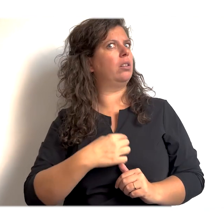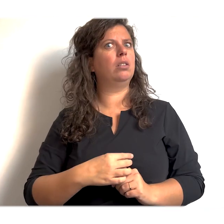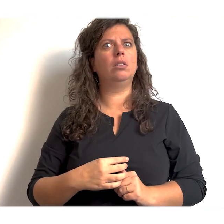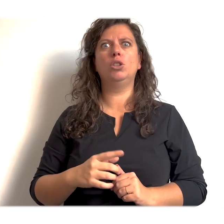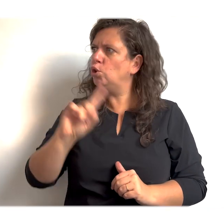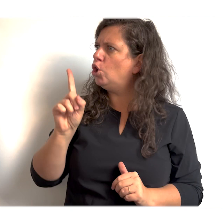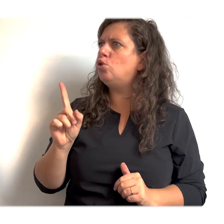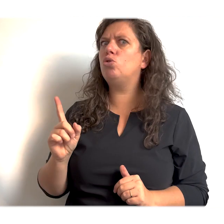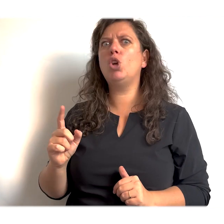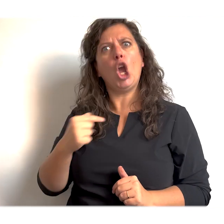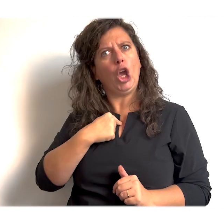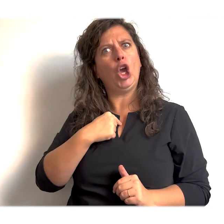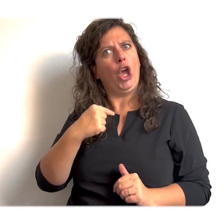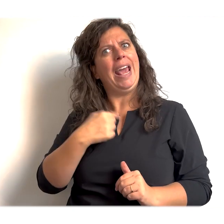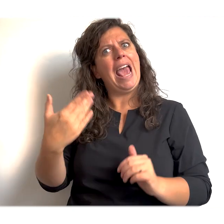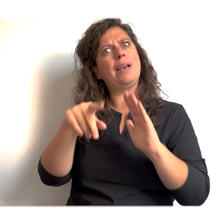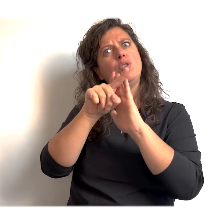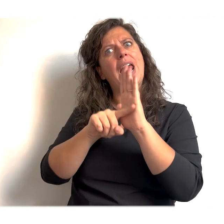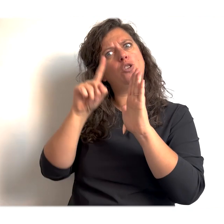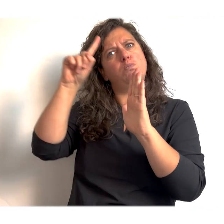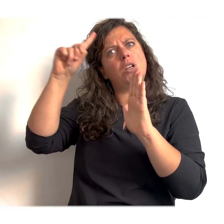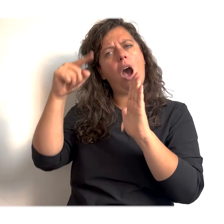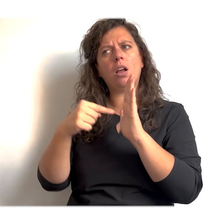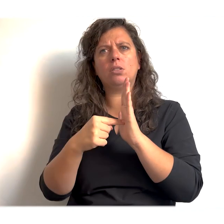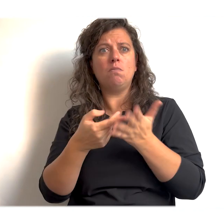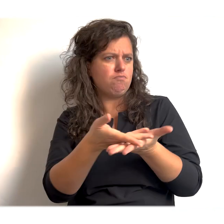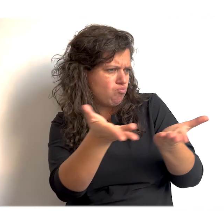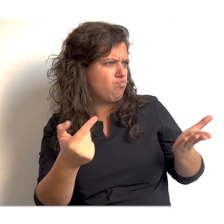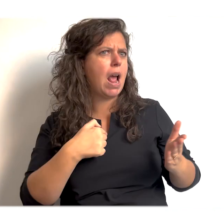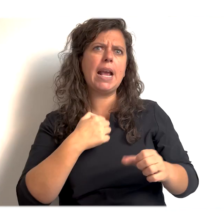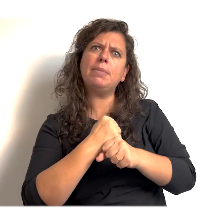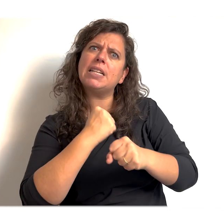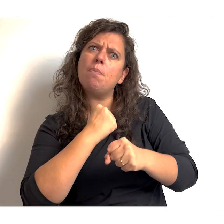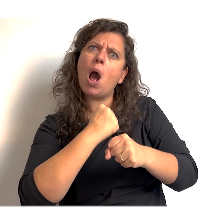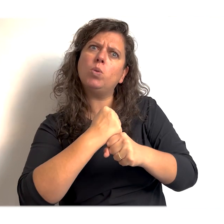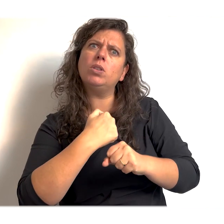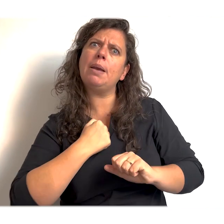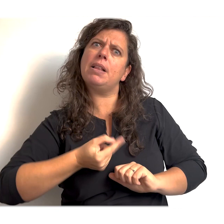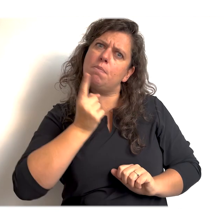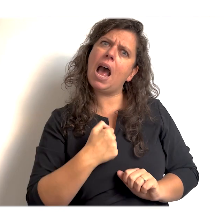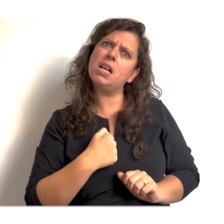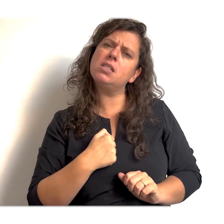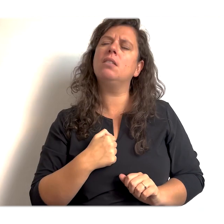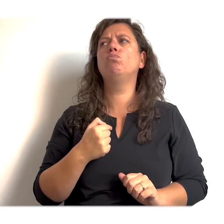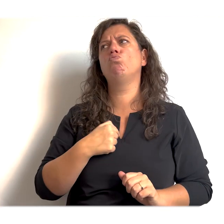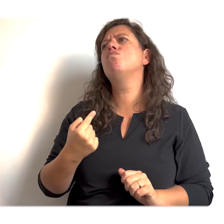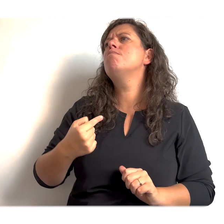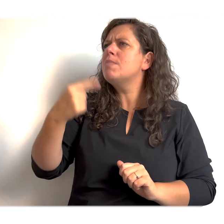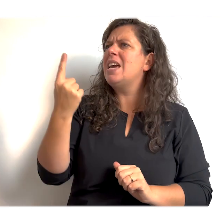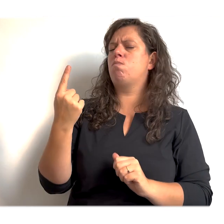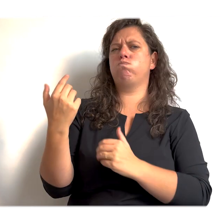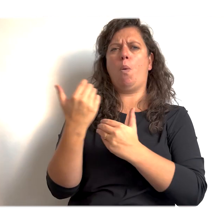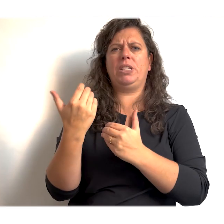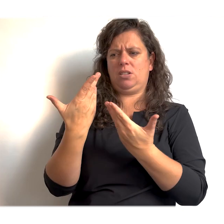dat ben ik. Want ik heb hier de regels bedacht. Ja, nou, ik heb dit allemaal gebouwd. Dus ik ben hier de baas. Maar Olly, ik heb veel meer poppetjes. En